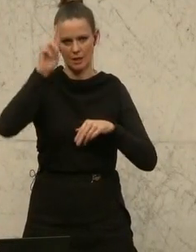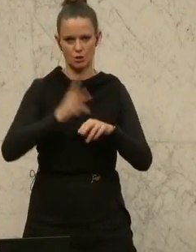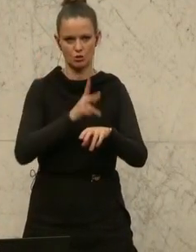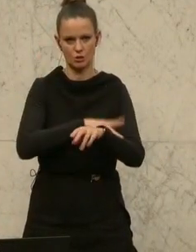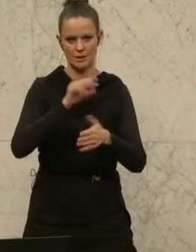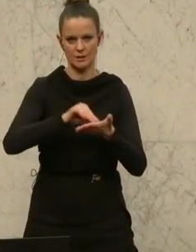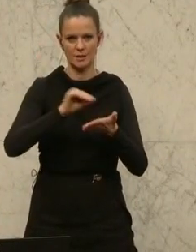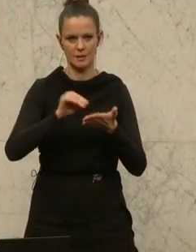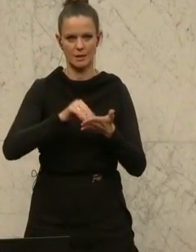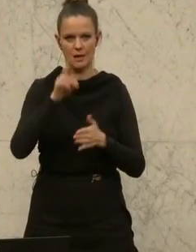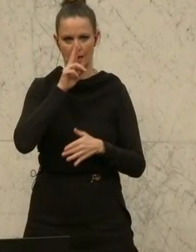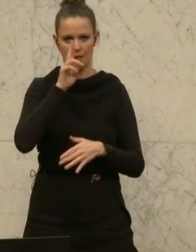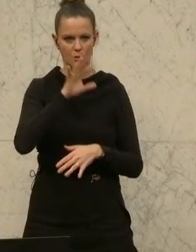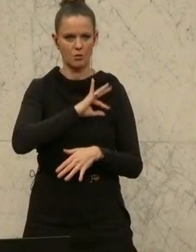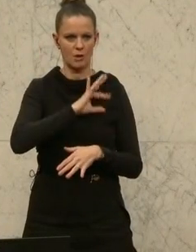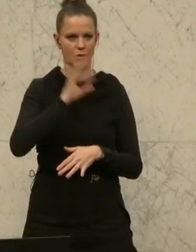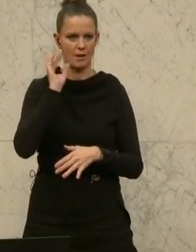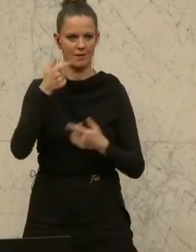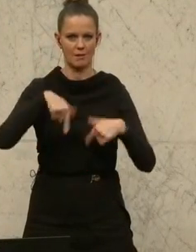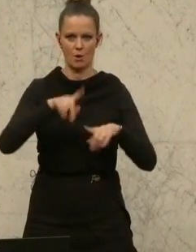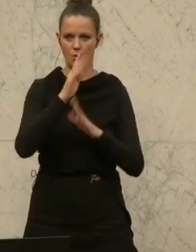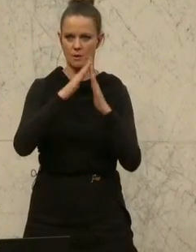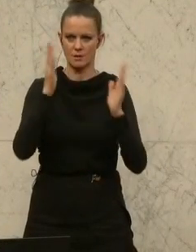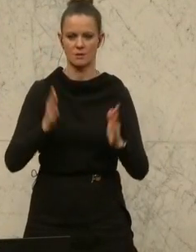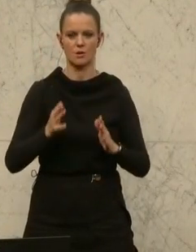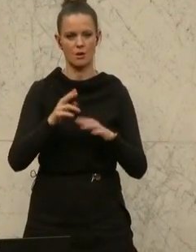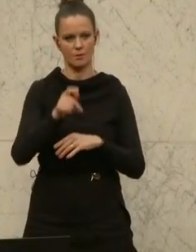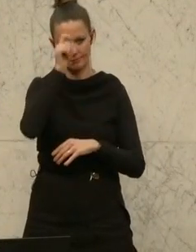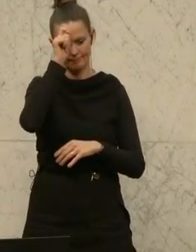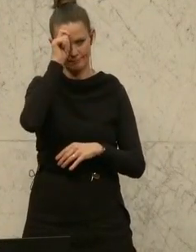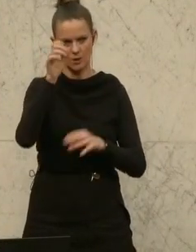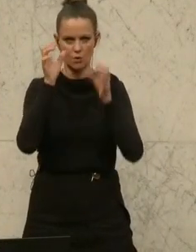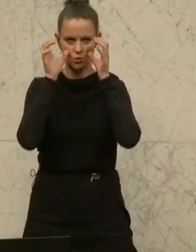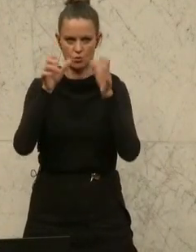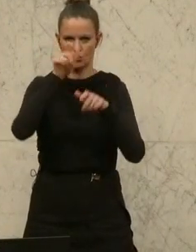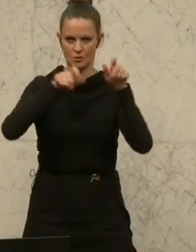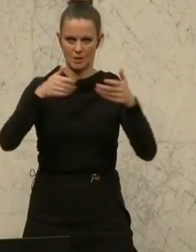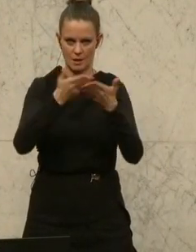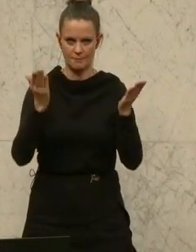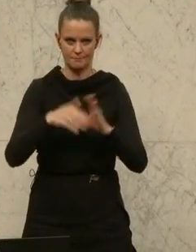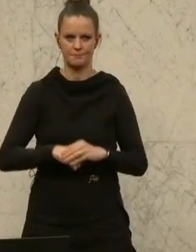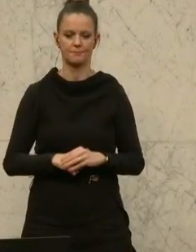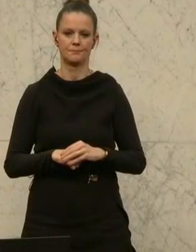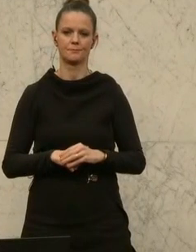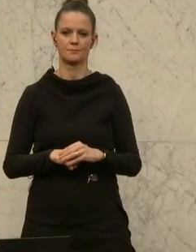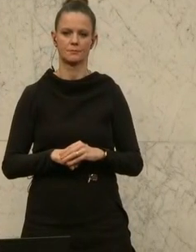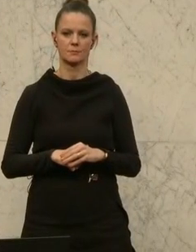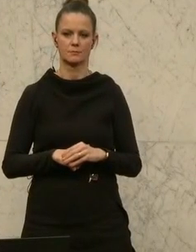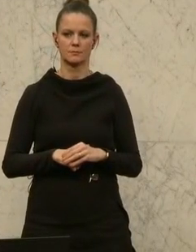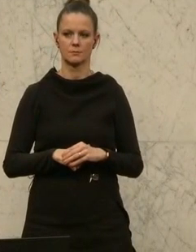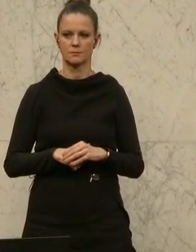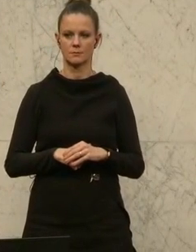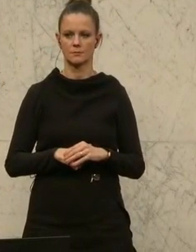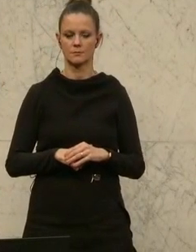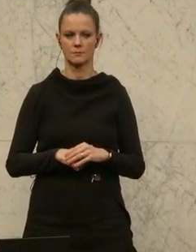Februar, April und Juli des Vorjahres. Konkret fordern die Sozialdemokraten unter anderem das Einfrieren der